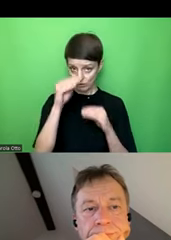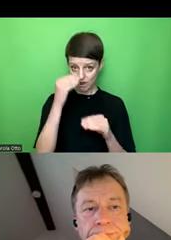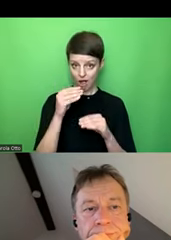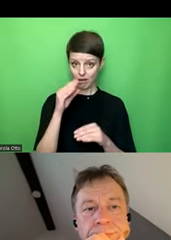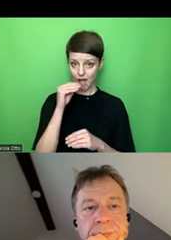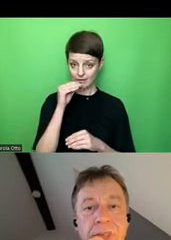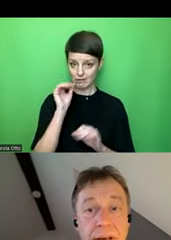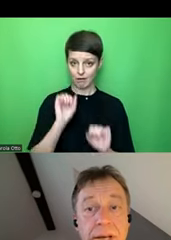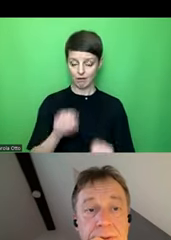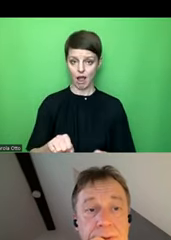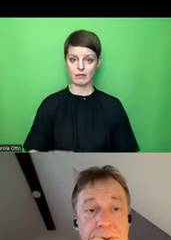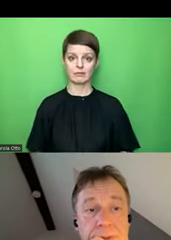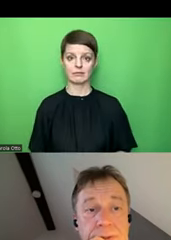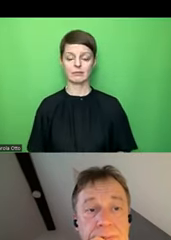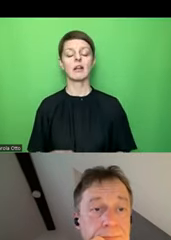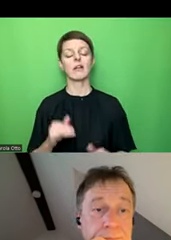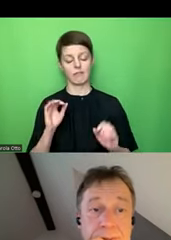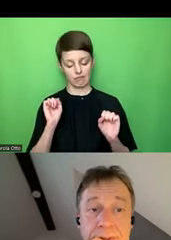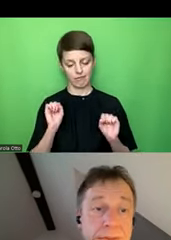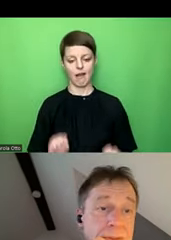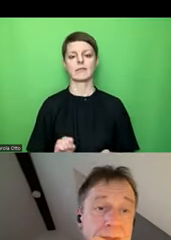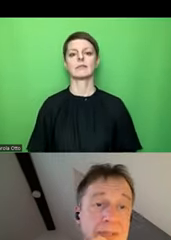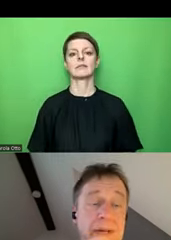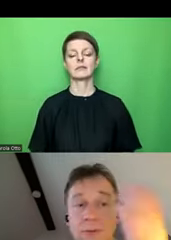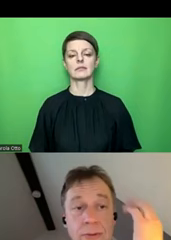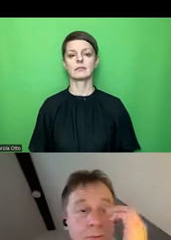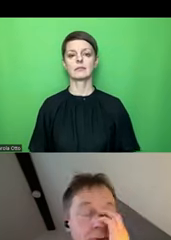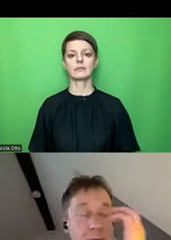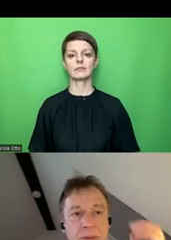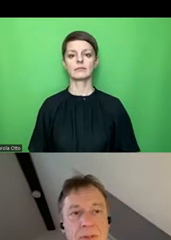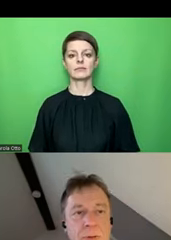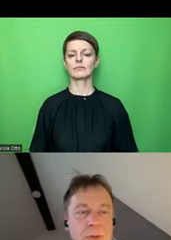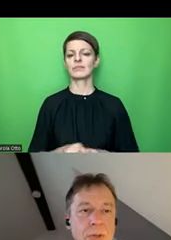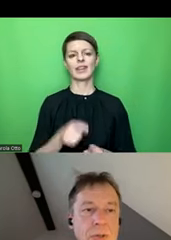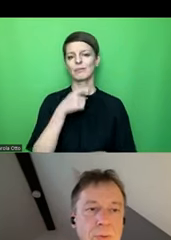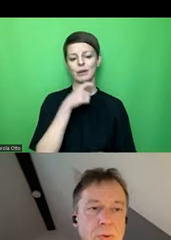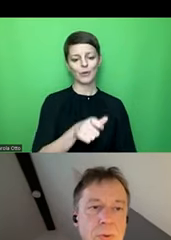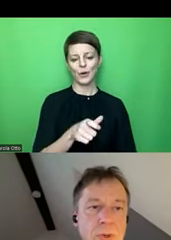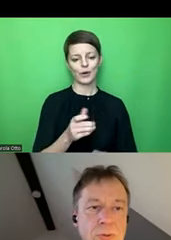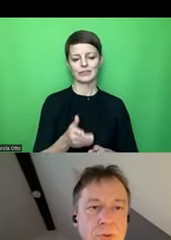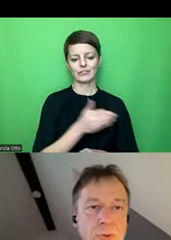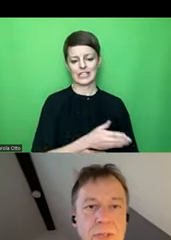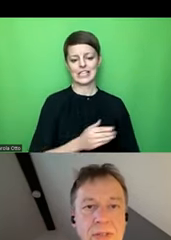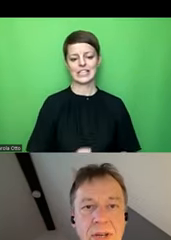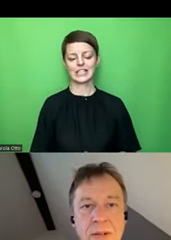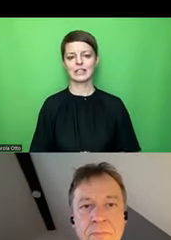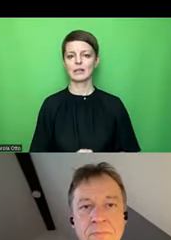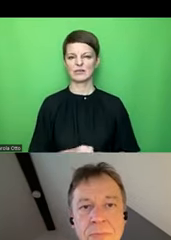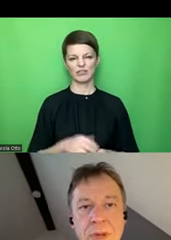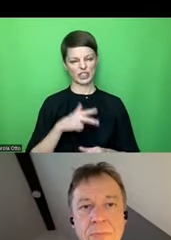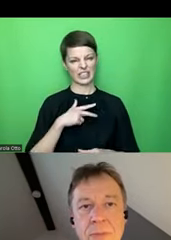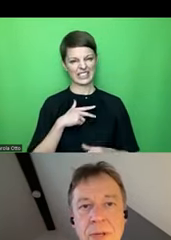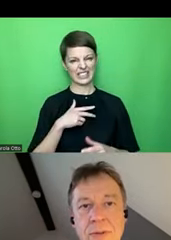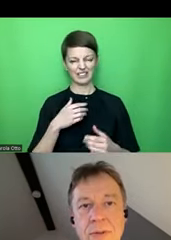werden? Ja, das können Sie, das ist natürlich auch wieder wie bei Word, eine fortgeschrittene Funktion, da muss man schon fit sein.